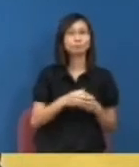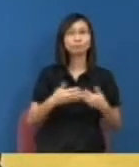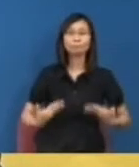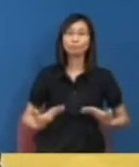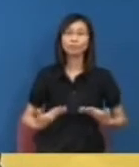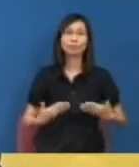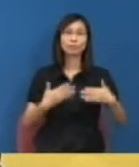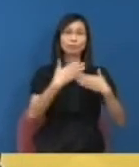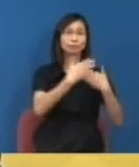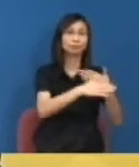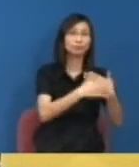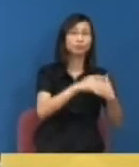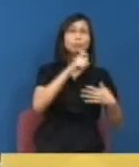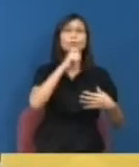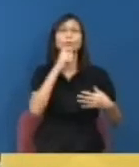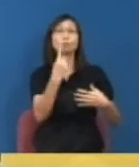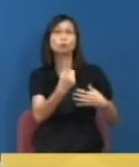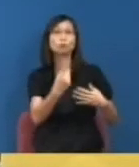另一位校友黃永平就是這樣說